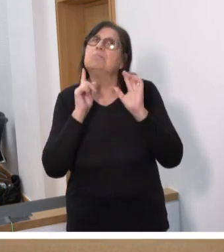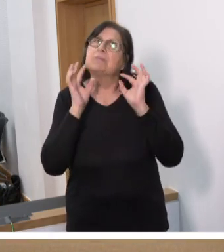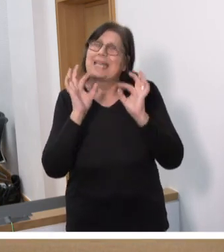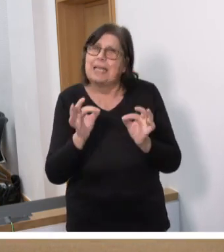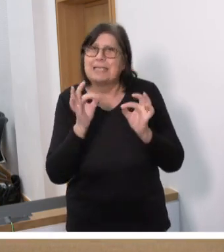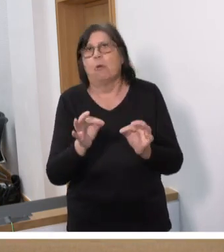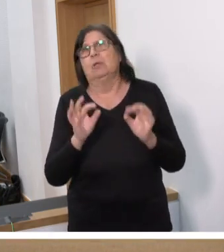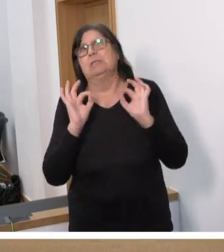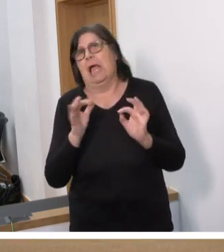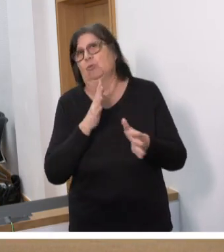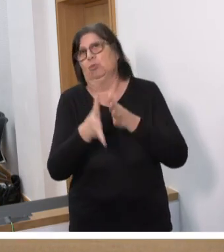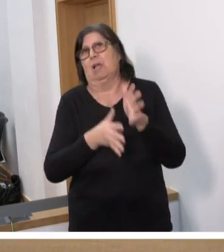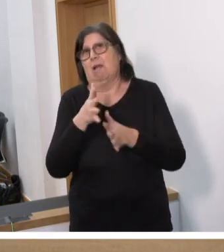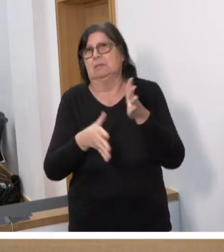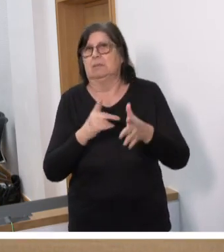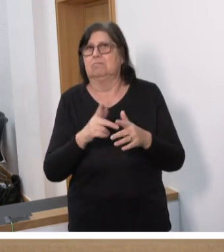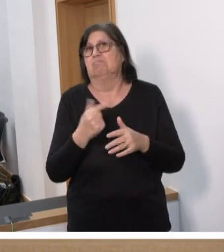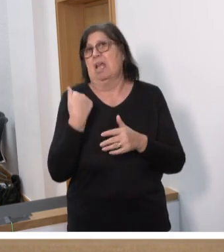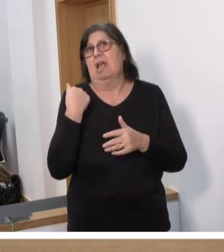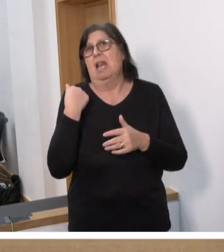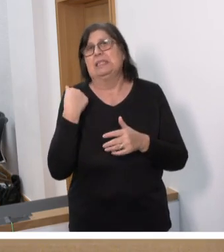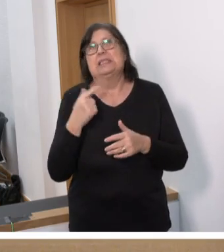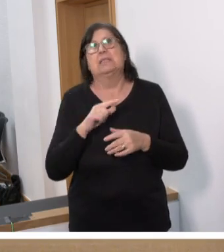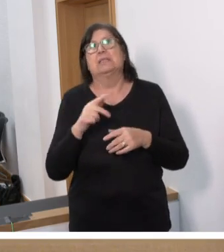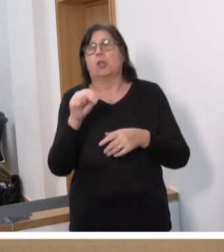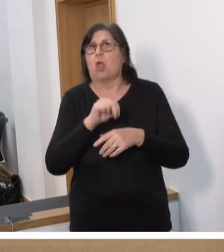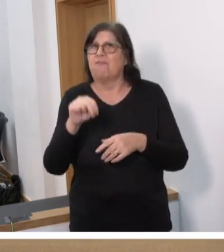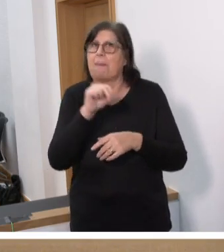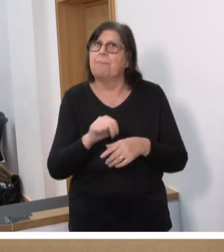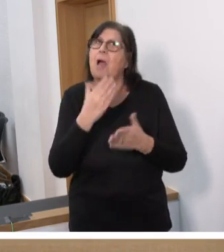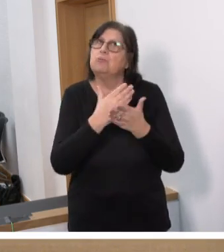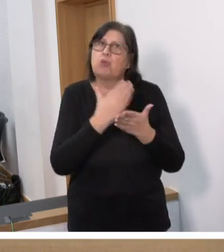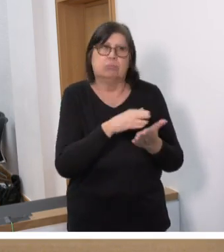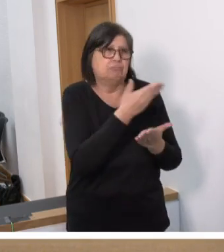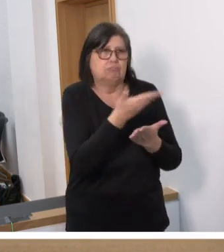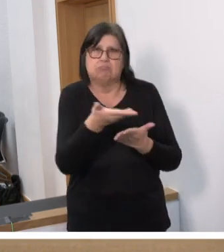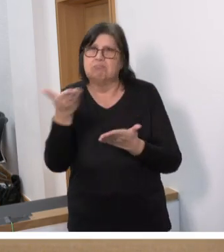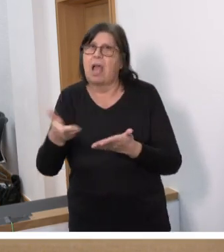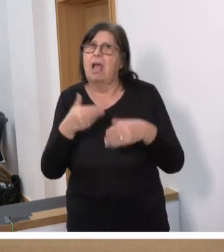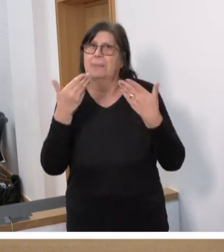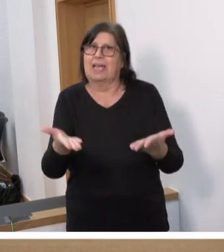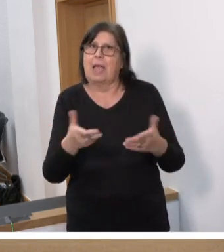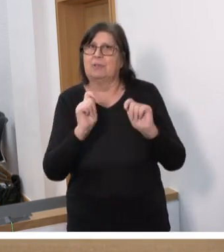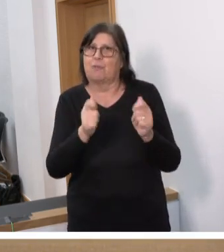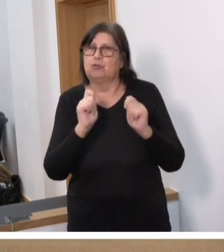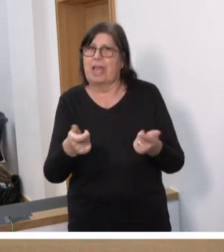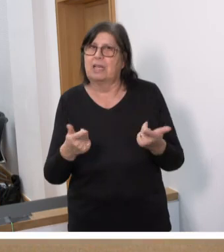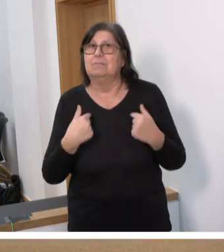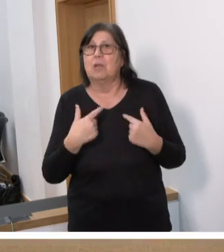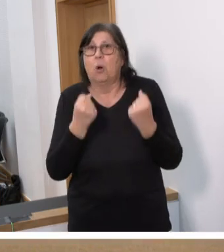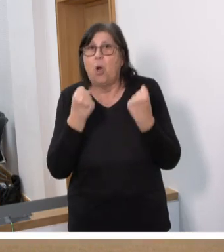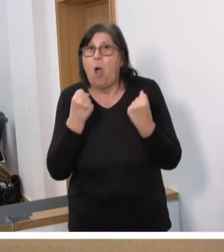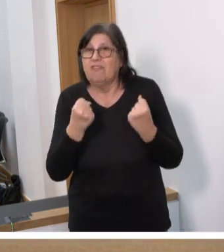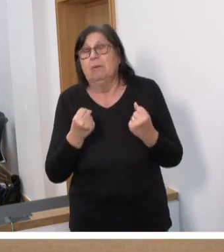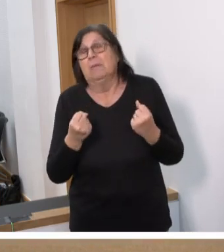haben bereits im vergangenen November einiges auf den Tisch gelegt, ich habe es heute auch nochmal vorgetragen, von dem wir hoffen, und vielleicht bringen wir das ja sogar hin,